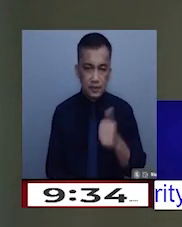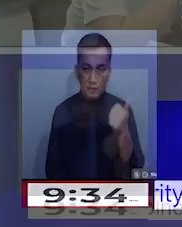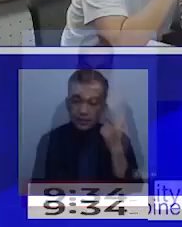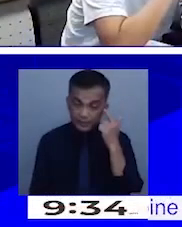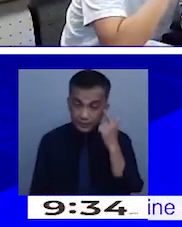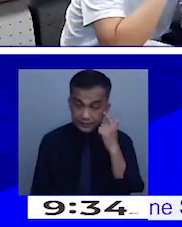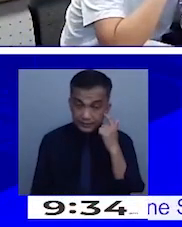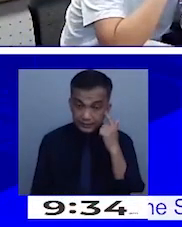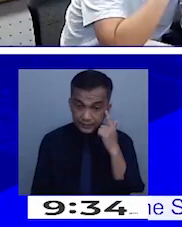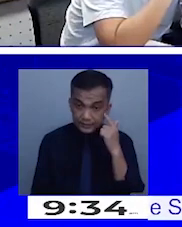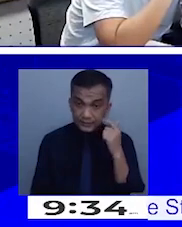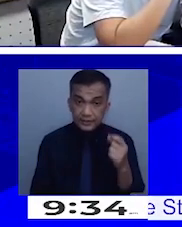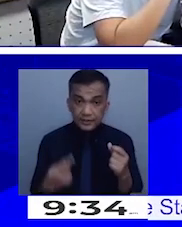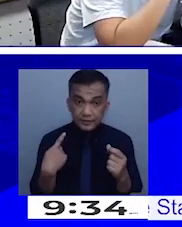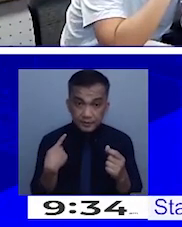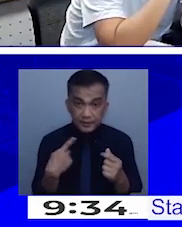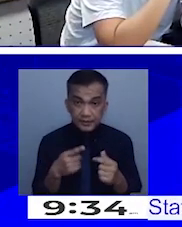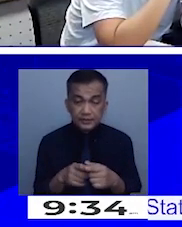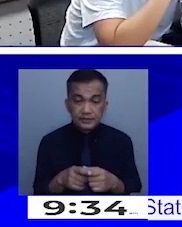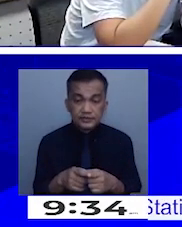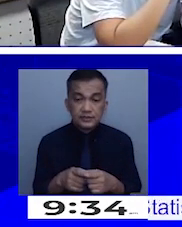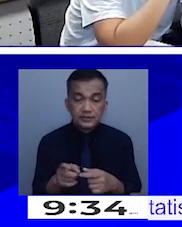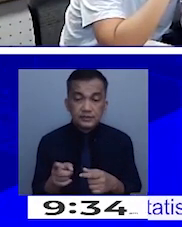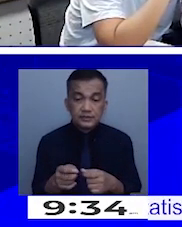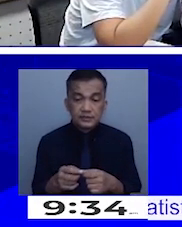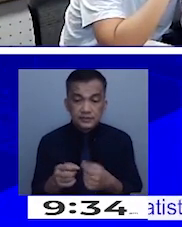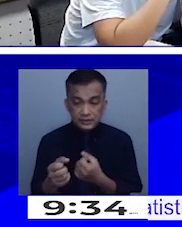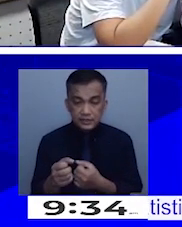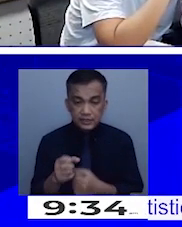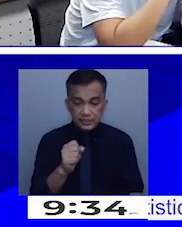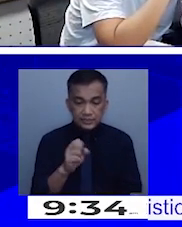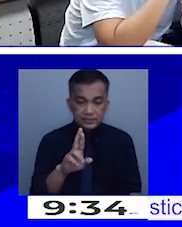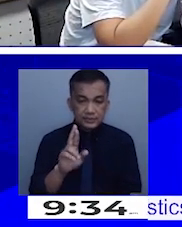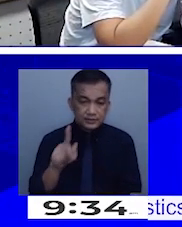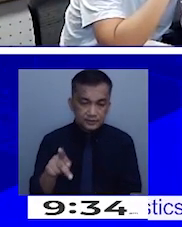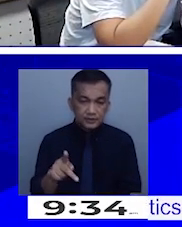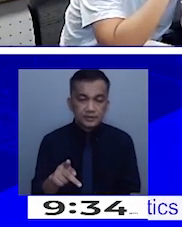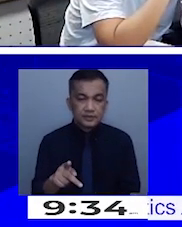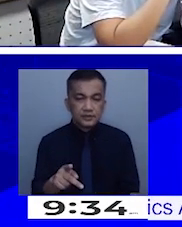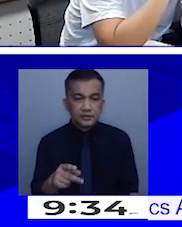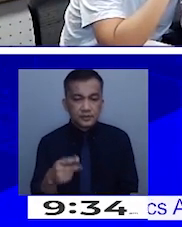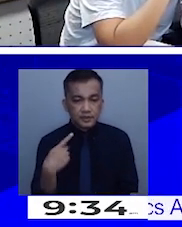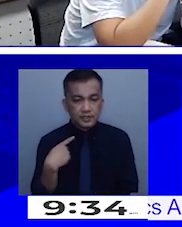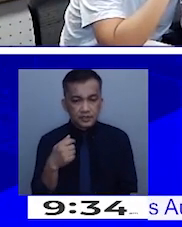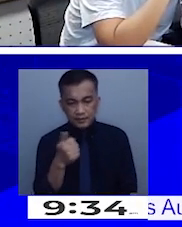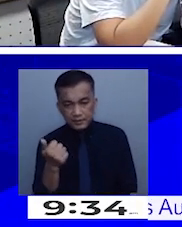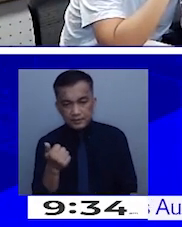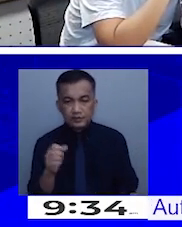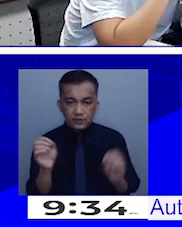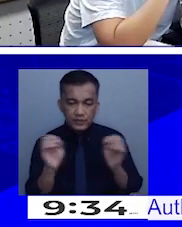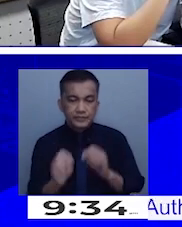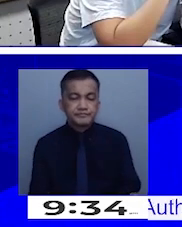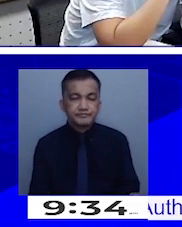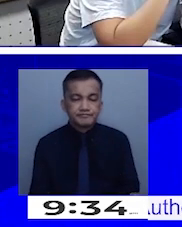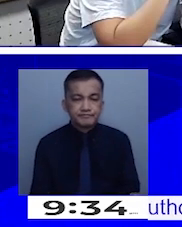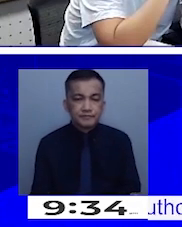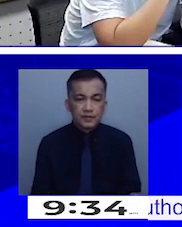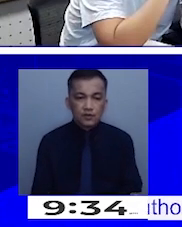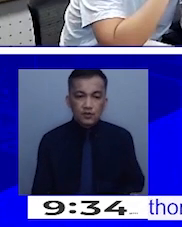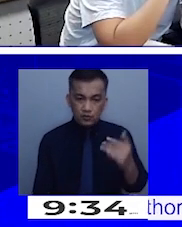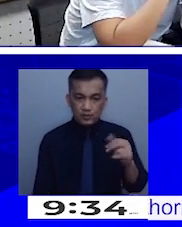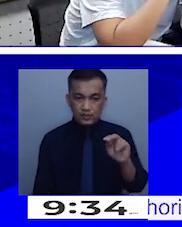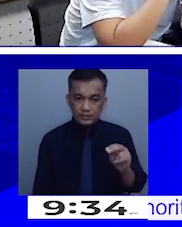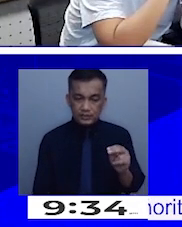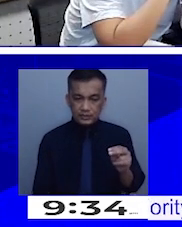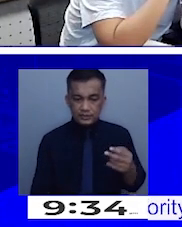may mga suggested retail prices. May iba naman na wala. Kasi kailangan natin i